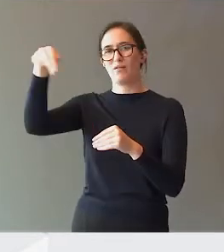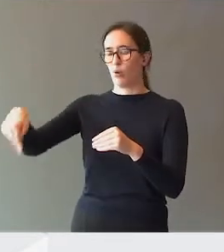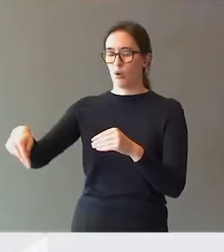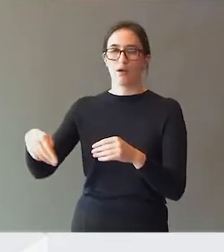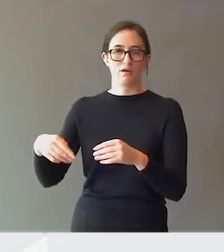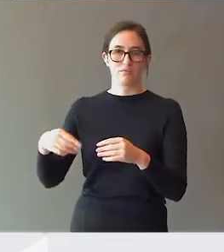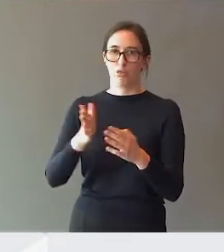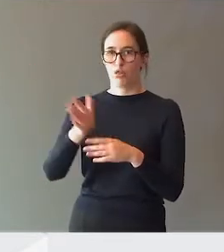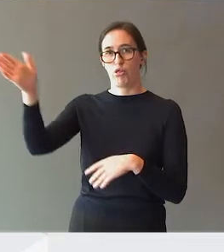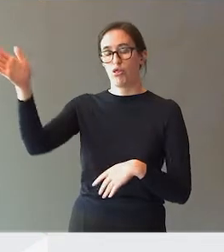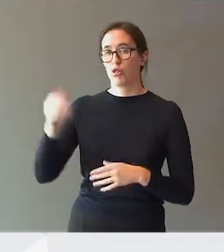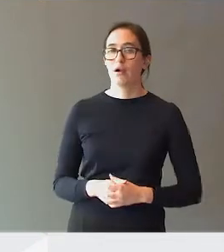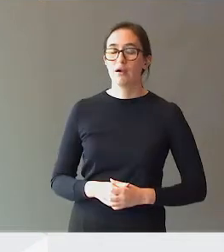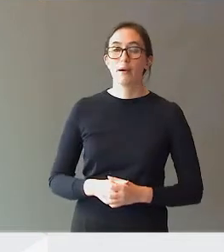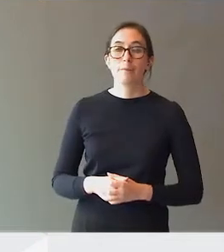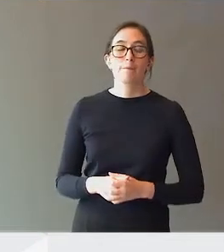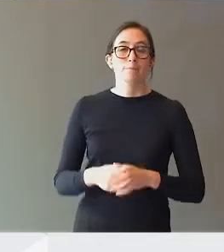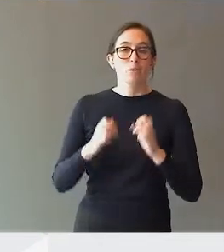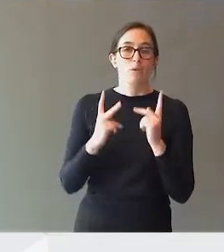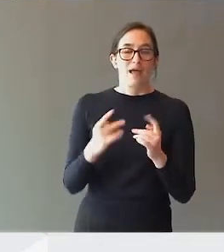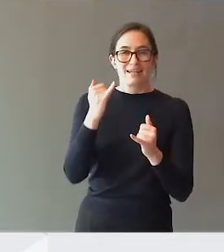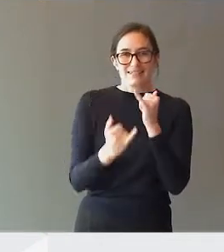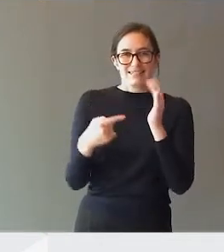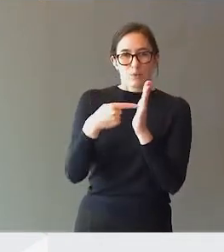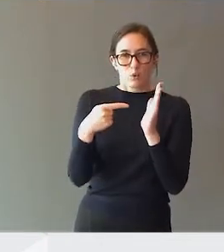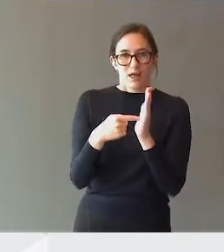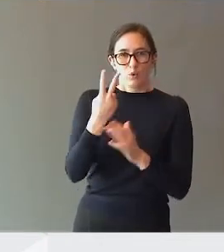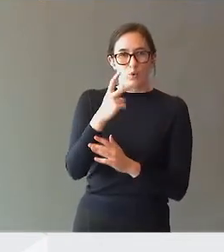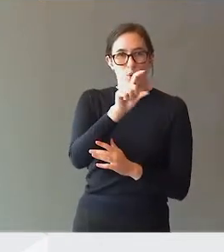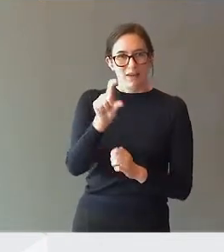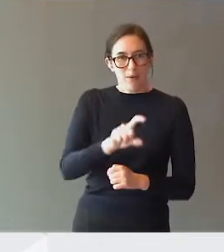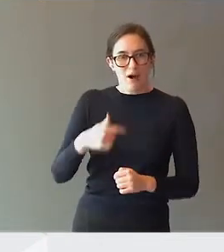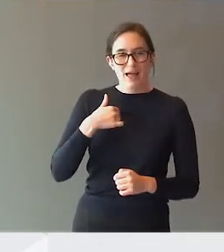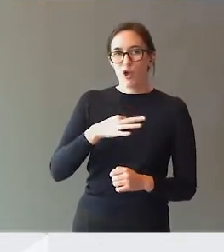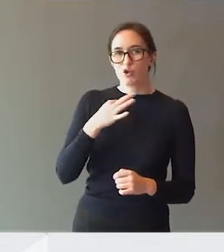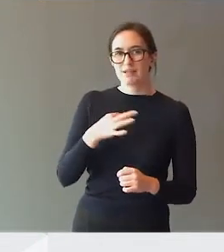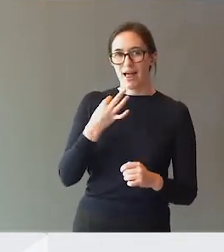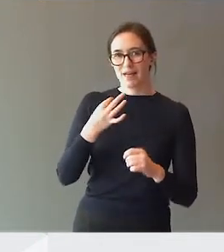Det er to temaer de siste minuttene jeg hadde ønsket å komme inn på.